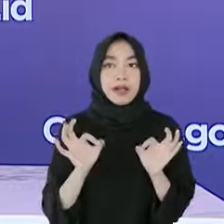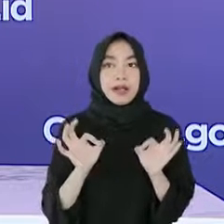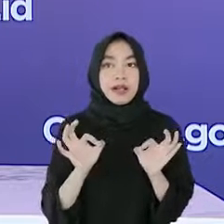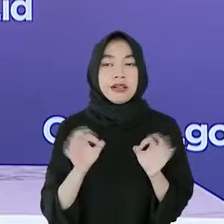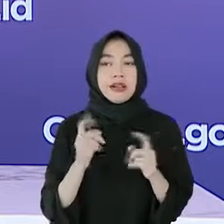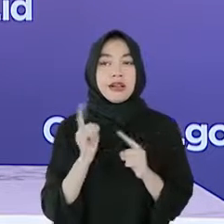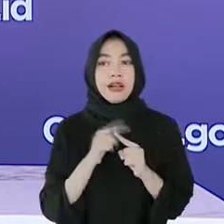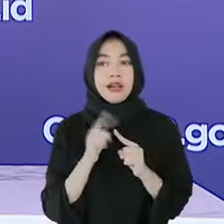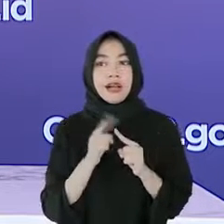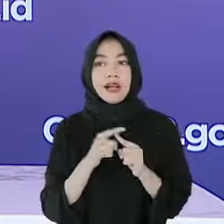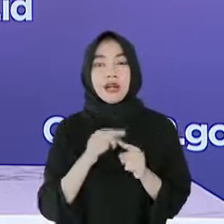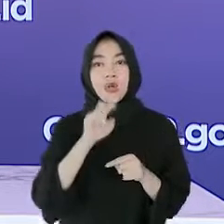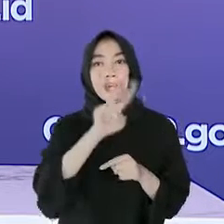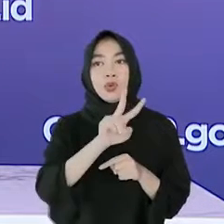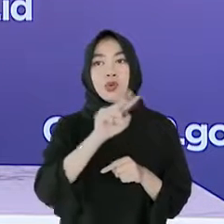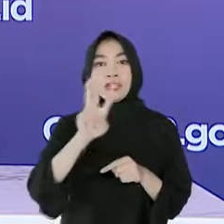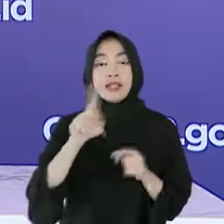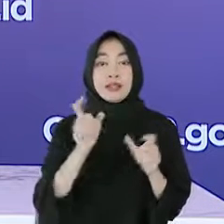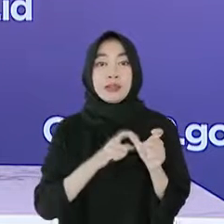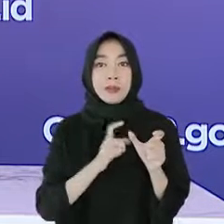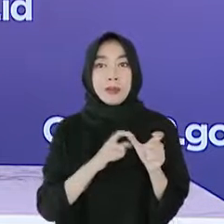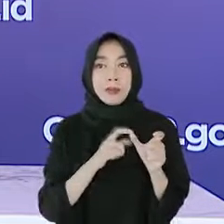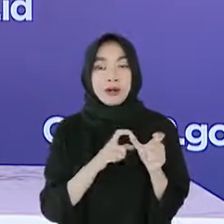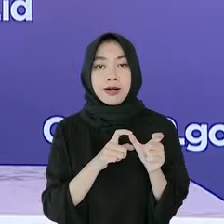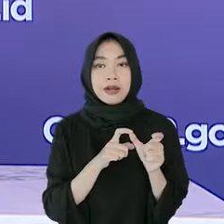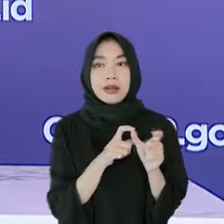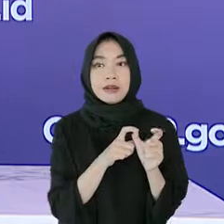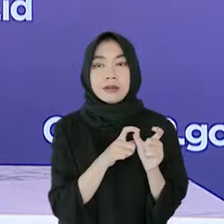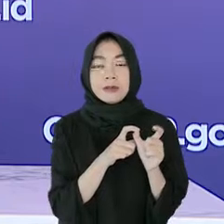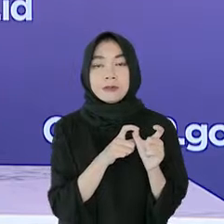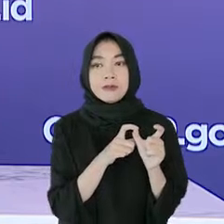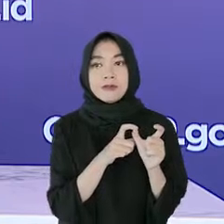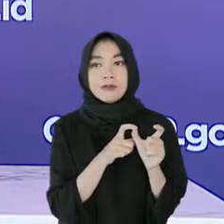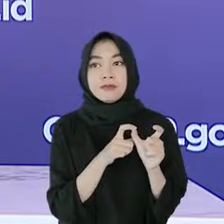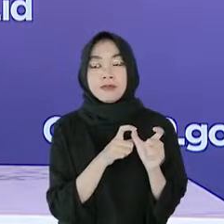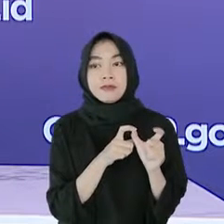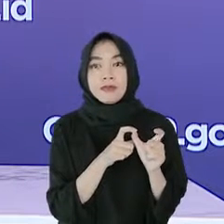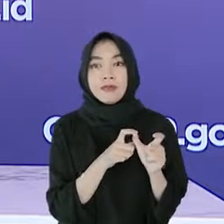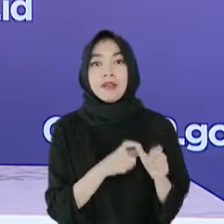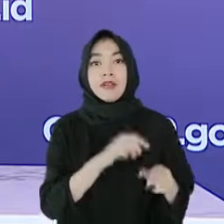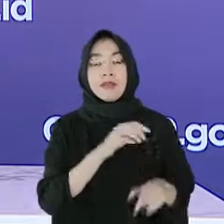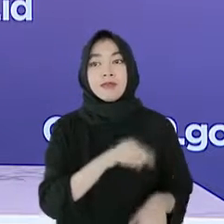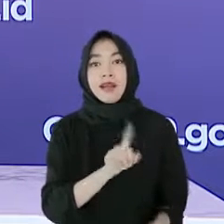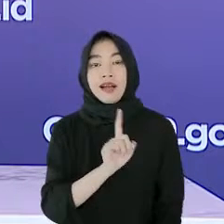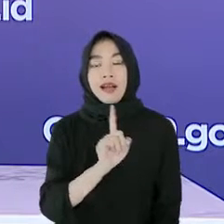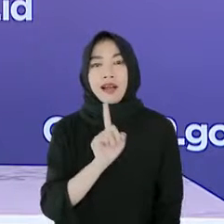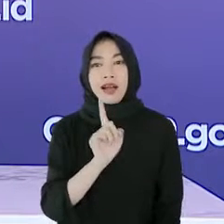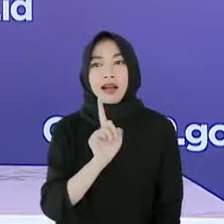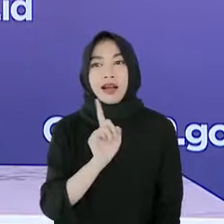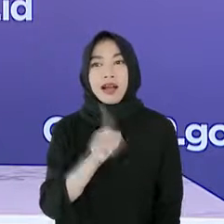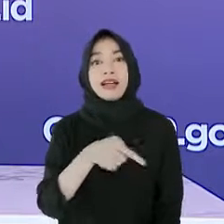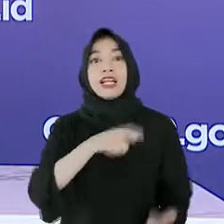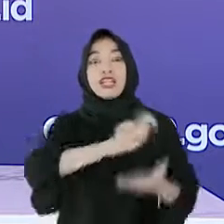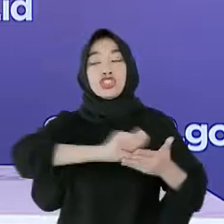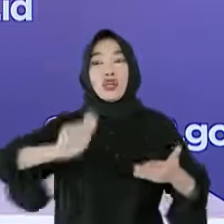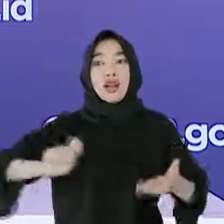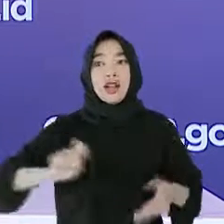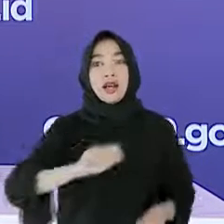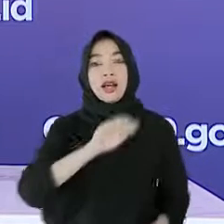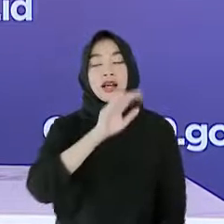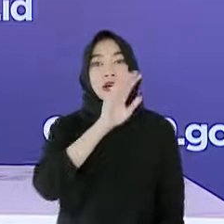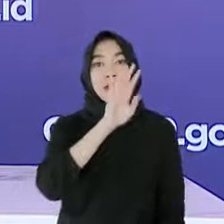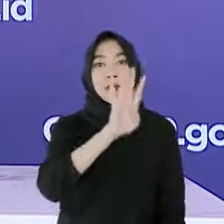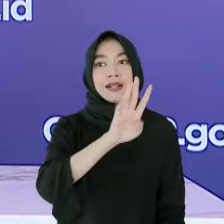pertanggal 23 September dari 47.033 sekolah yang